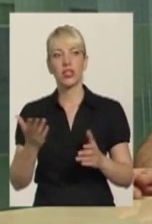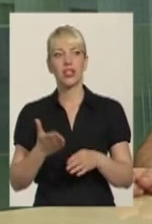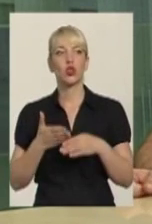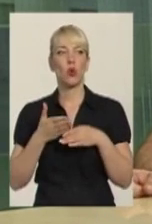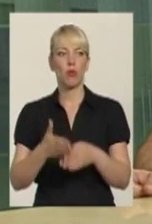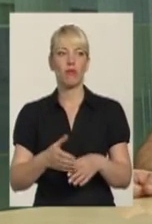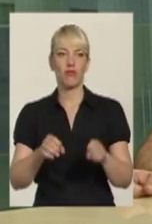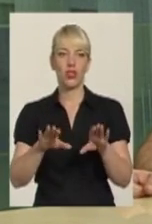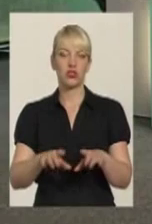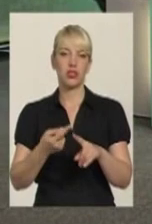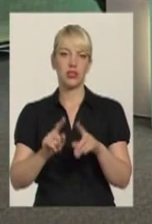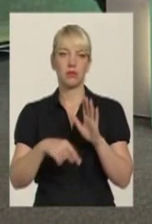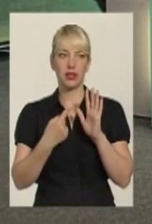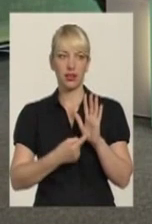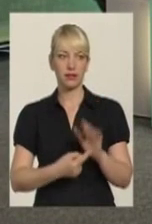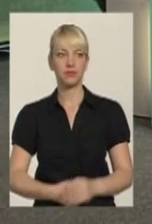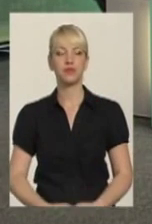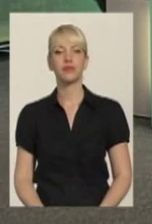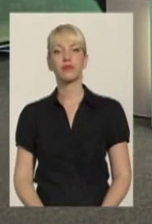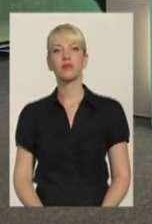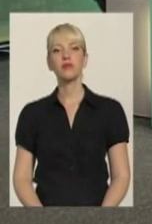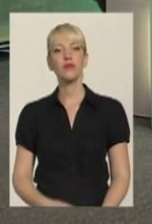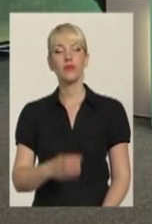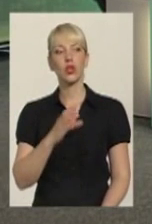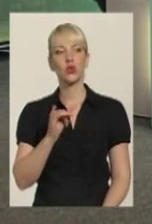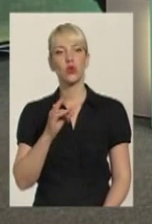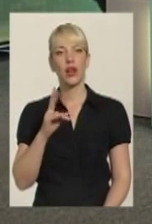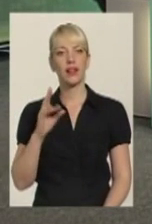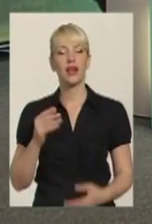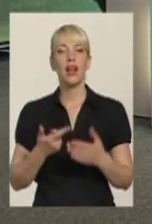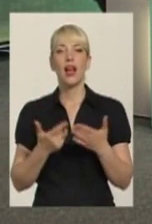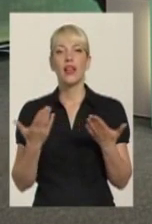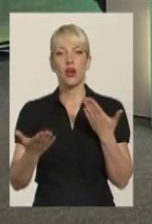рішати ці питання. Ване Сурене, я хочу говорити про вірменів.